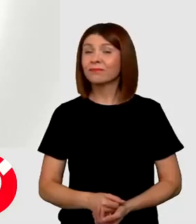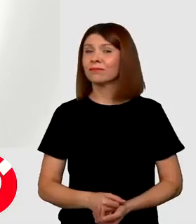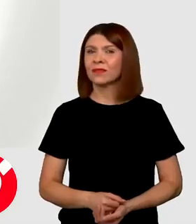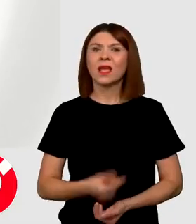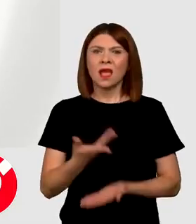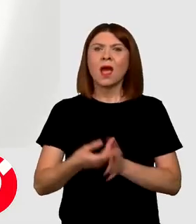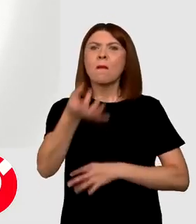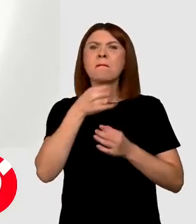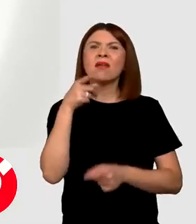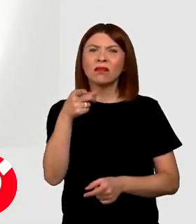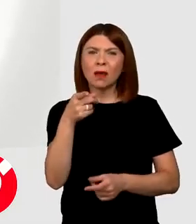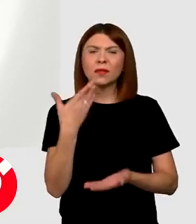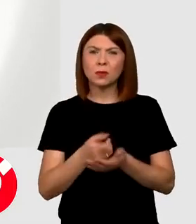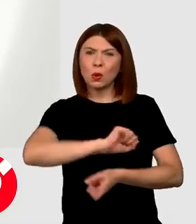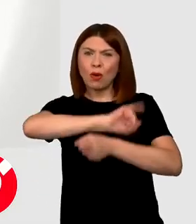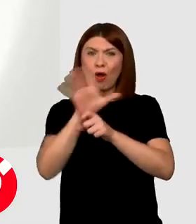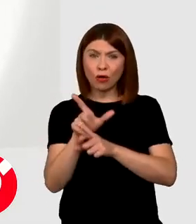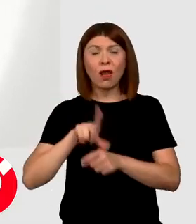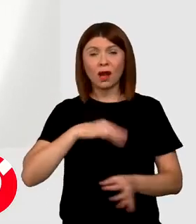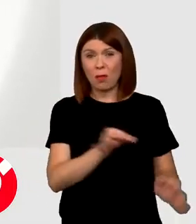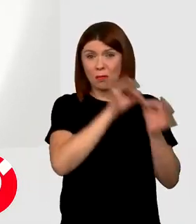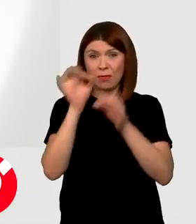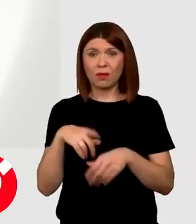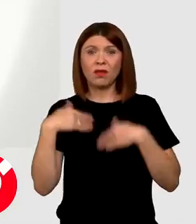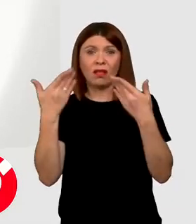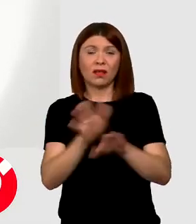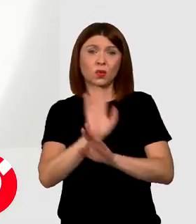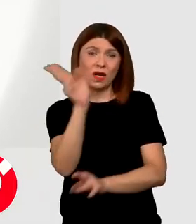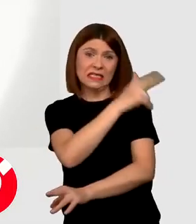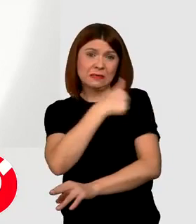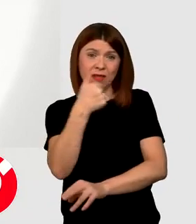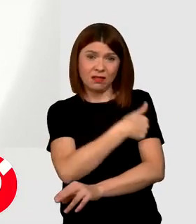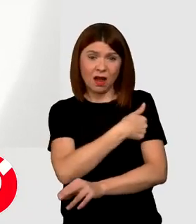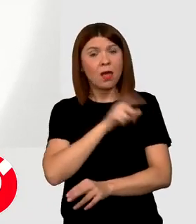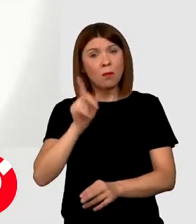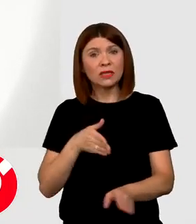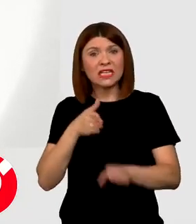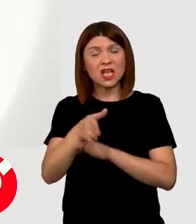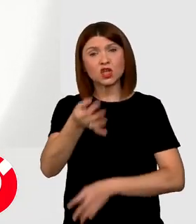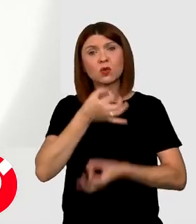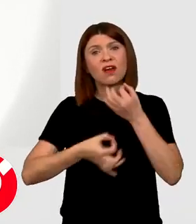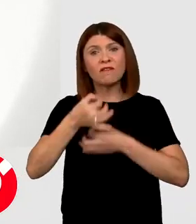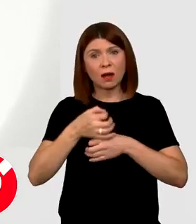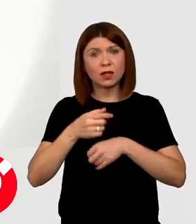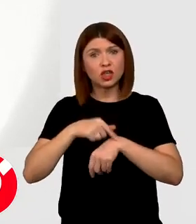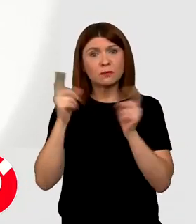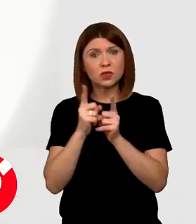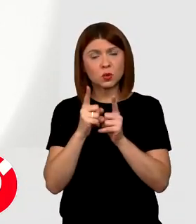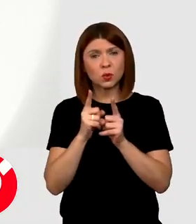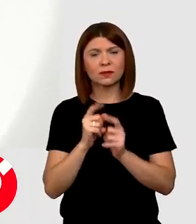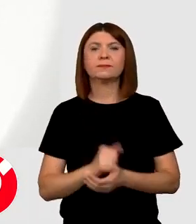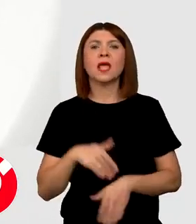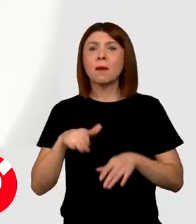Favipiravir, medicamentul pentru COVID-19, care până acum era administrat doar în spitale, ar putea ajunge în curând în farmaciile de